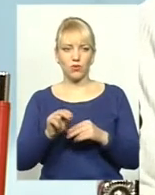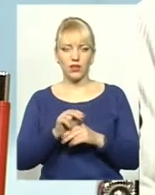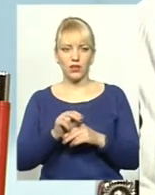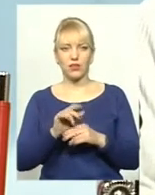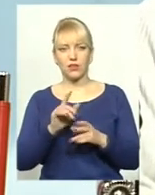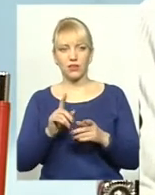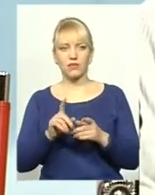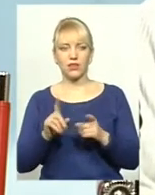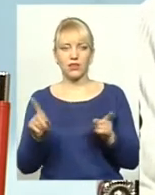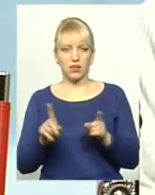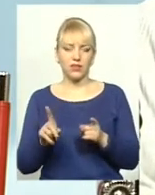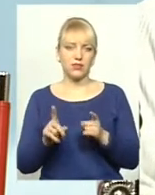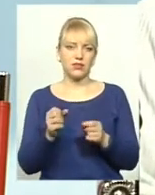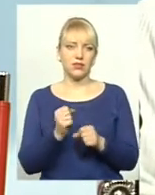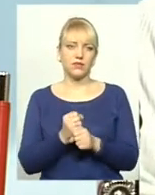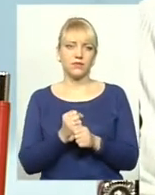більш-менш якісь